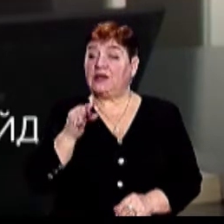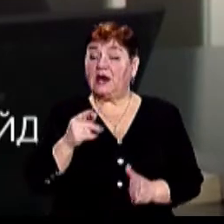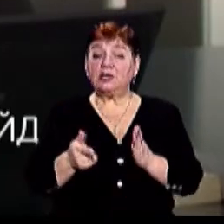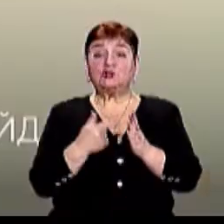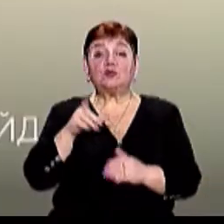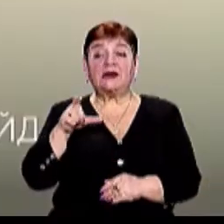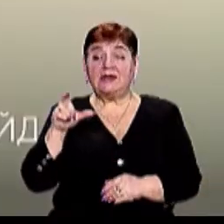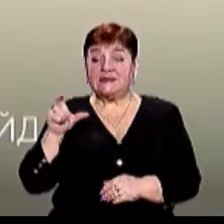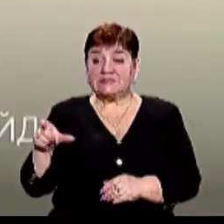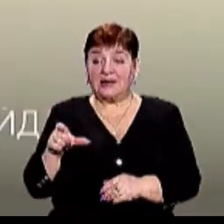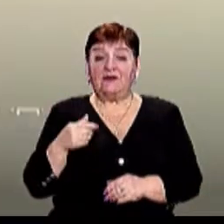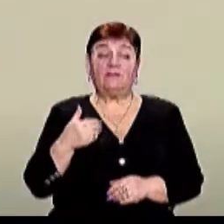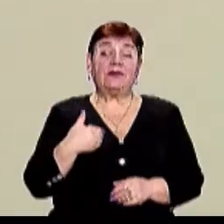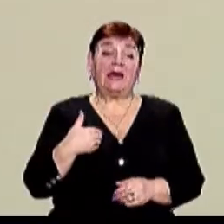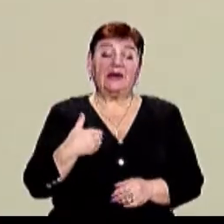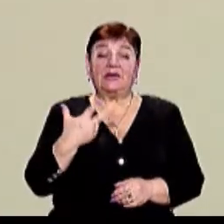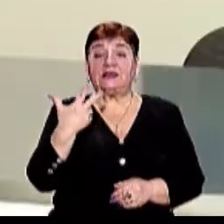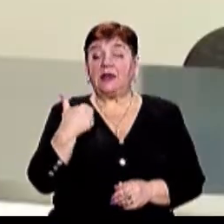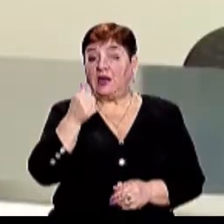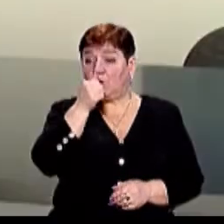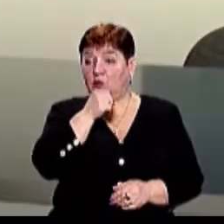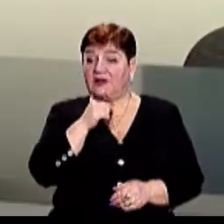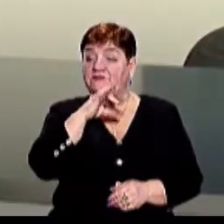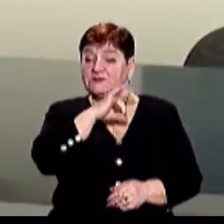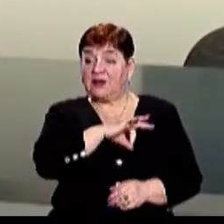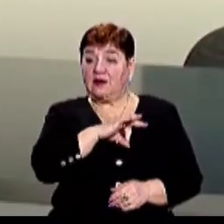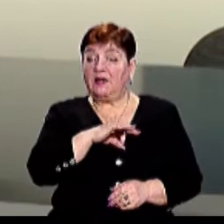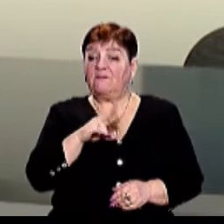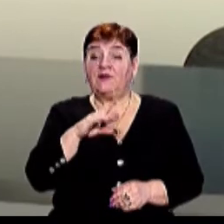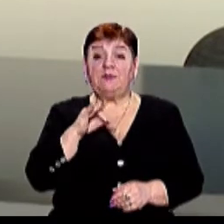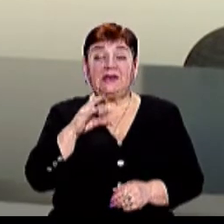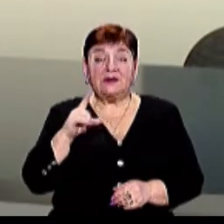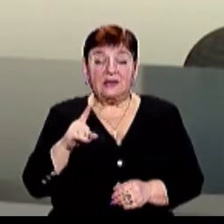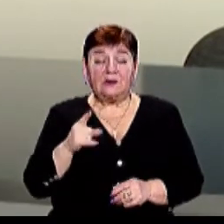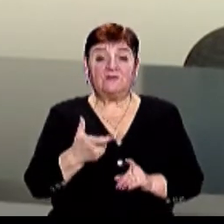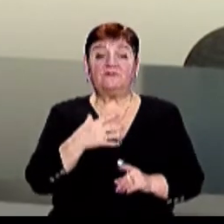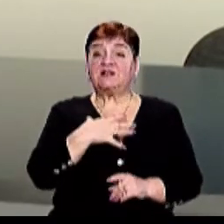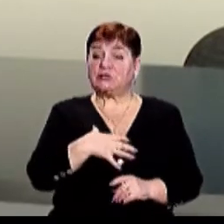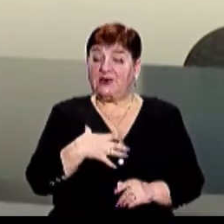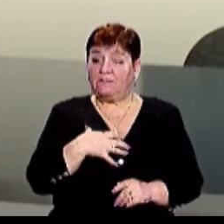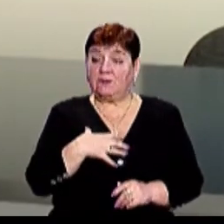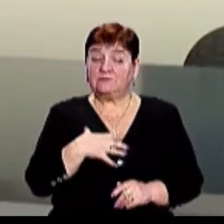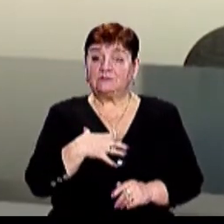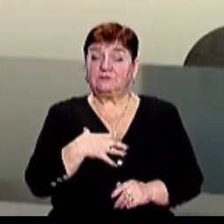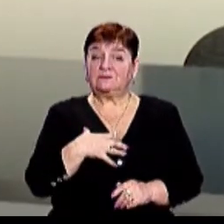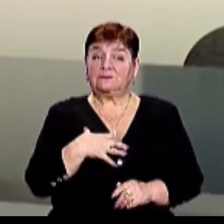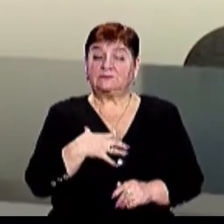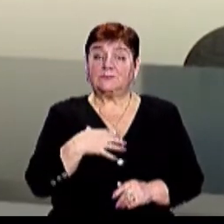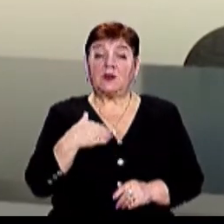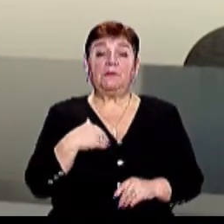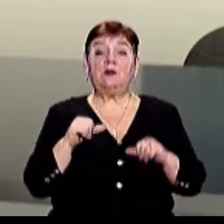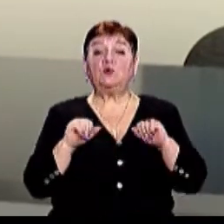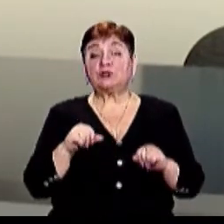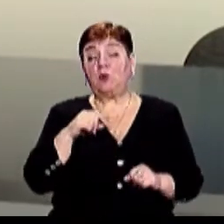журналістка. Фемінітиви мовлені вживає три роки Я вважаю, що фемінітиви у ЗМІ – це важливо насамперед, тому що ми